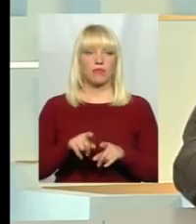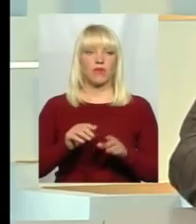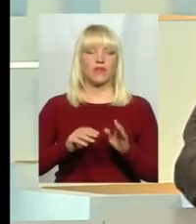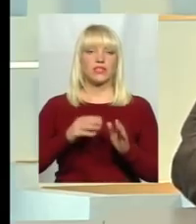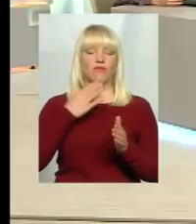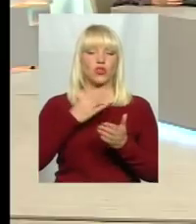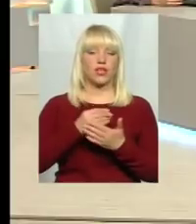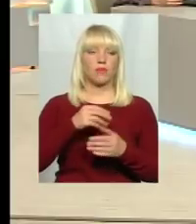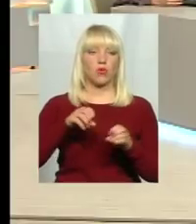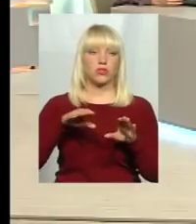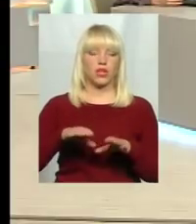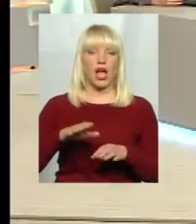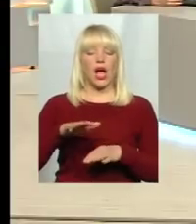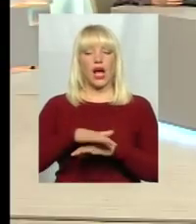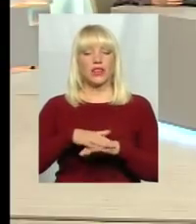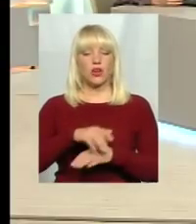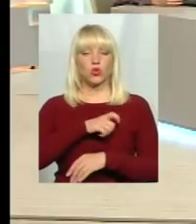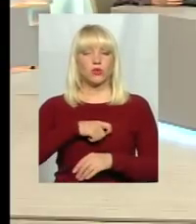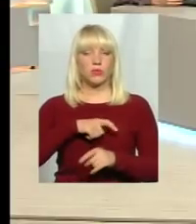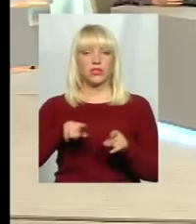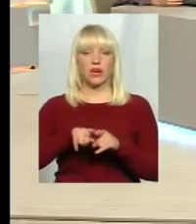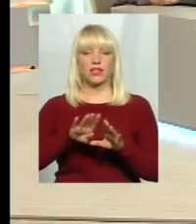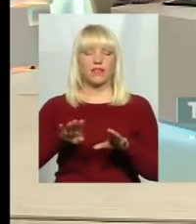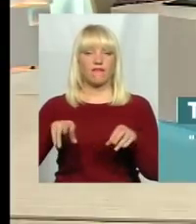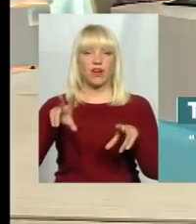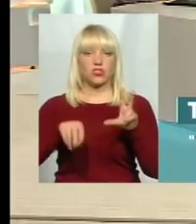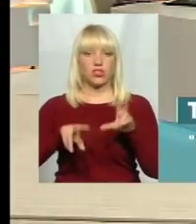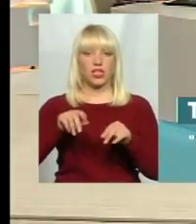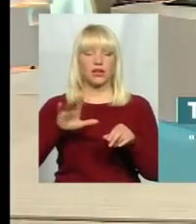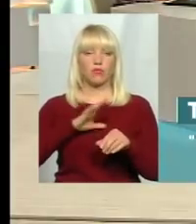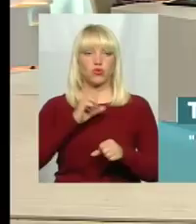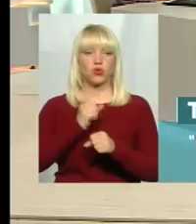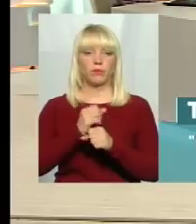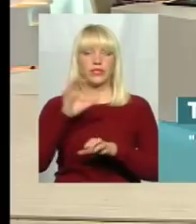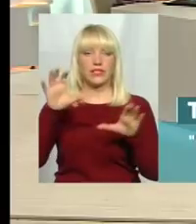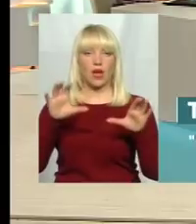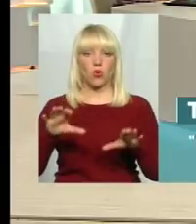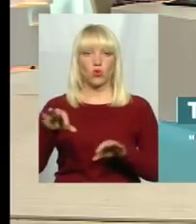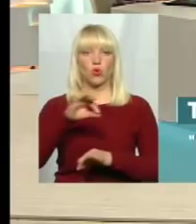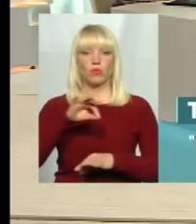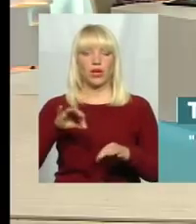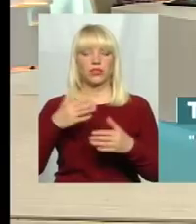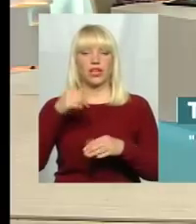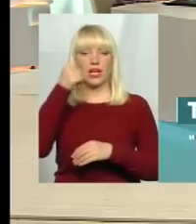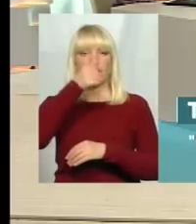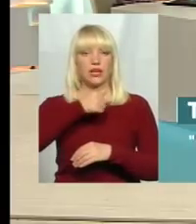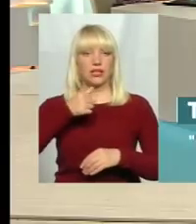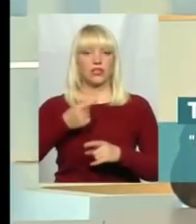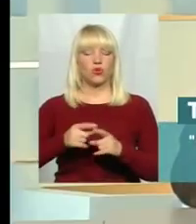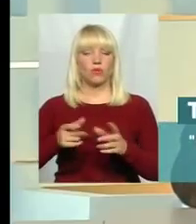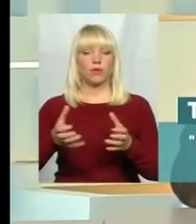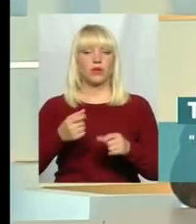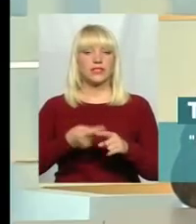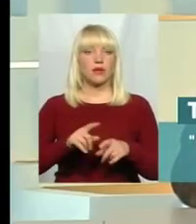постановою. Народні жобранці так не вважали. Був розроблений законопроект, його майже рік приймали. Це була довга історія.